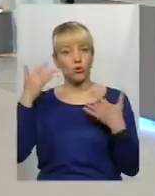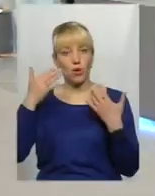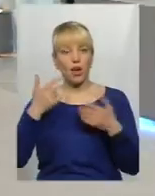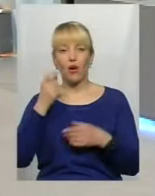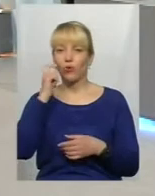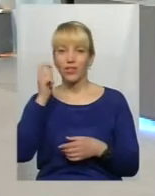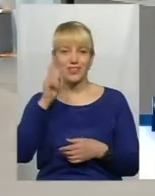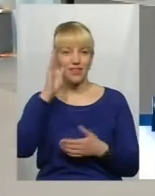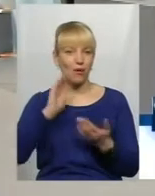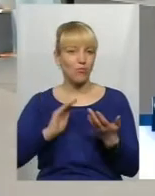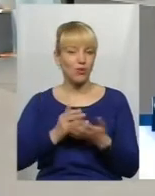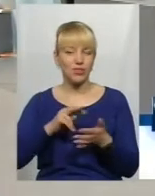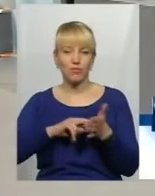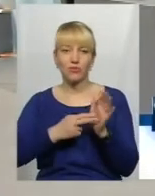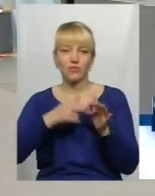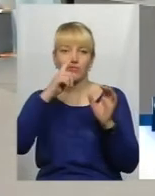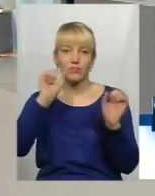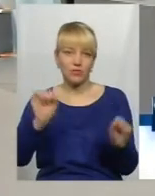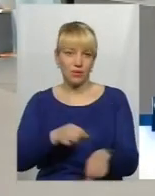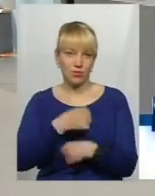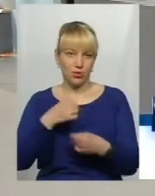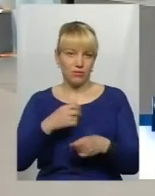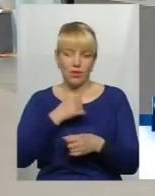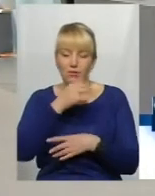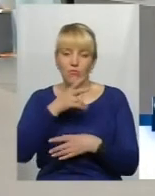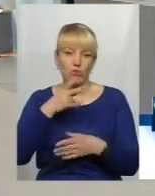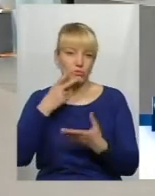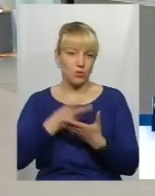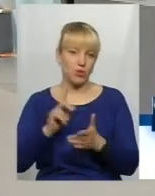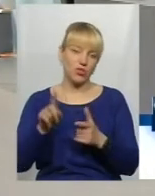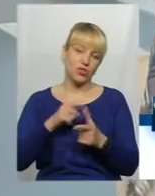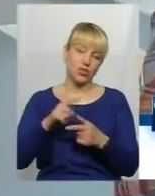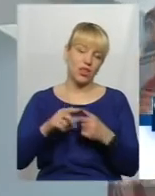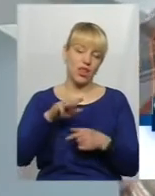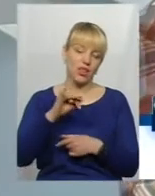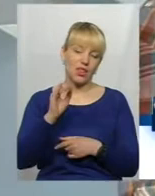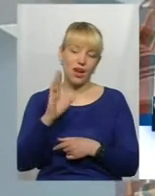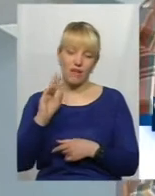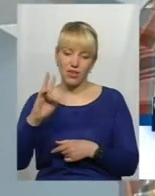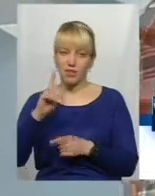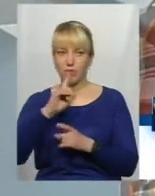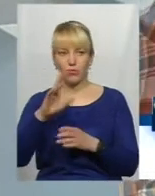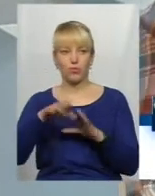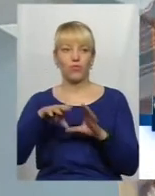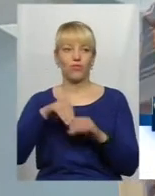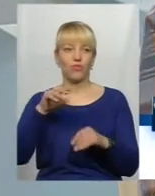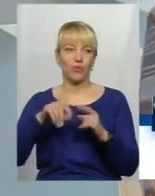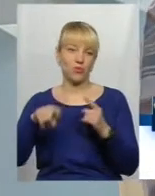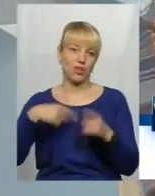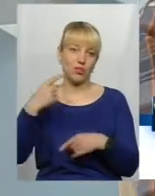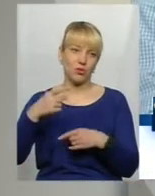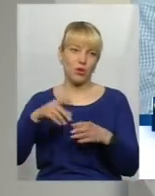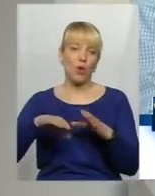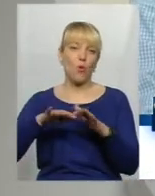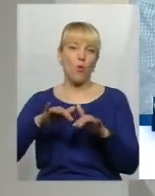непрогнозована, що ми не можемо передбачати, навіть, чи на травневі світа не будуть виборів в парламент наступного року чи президентських. Це